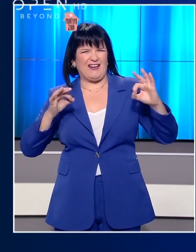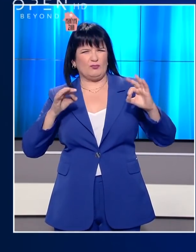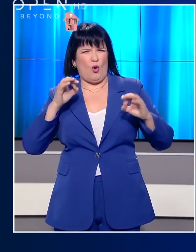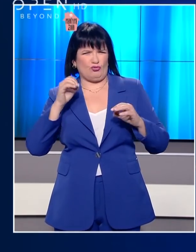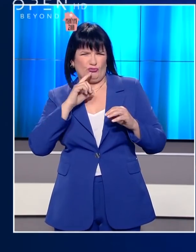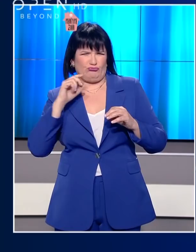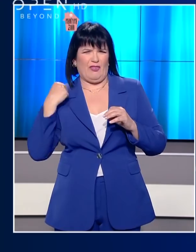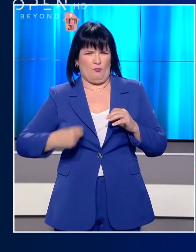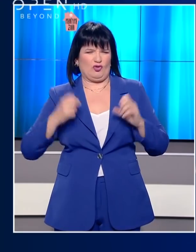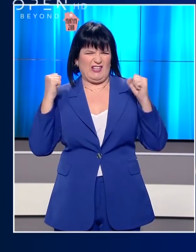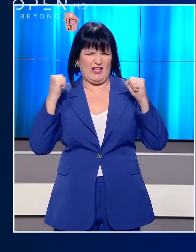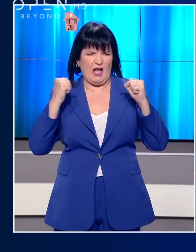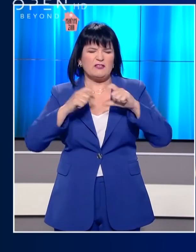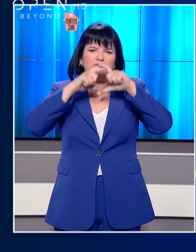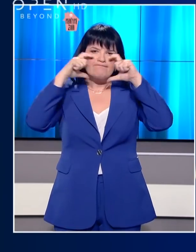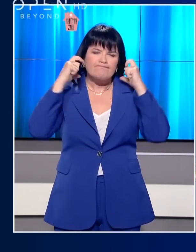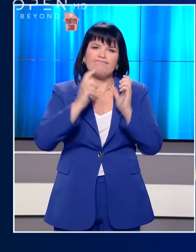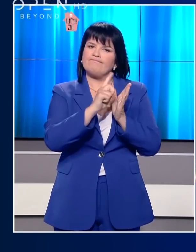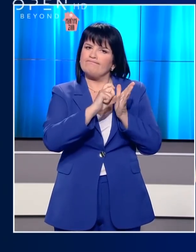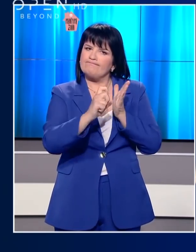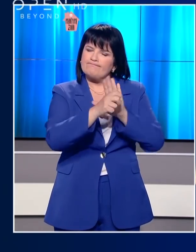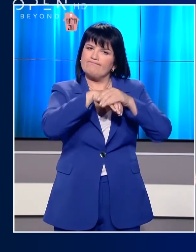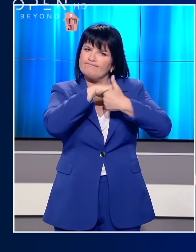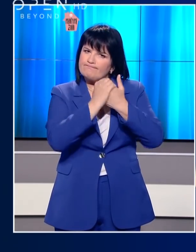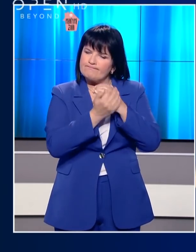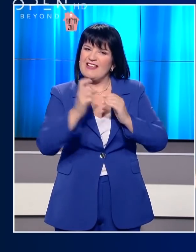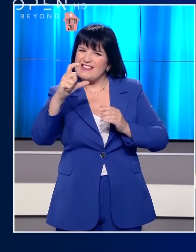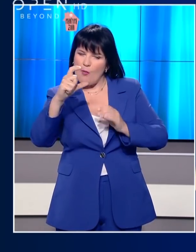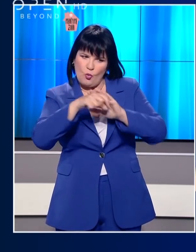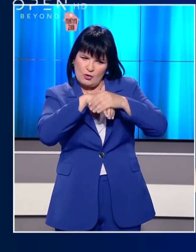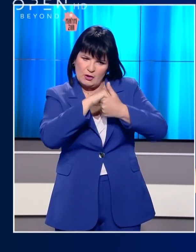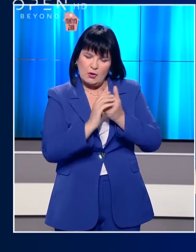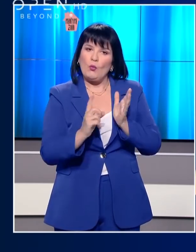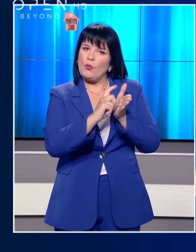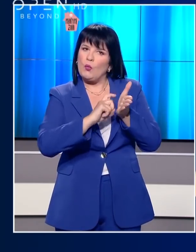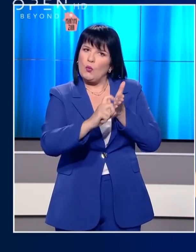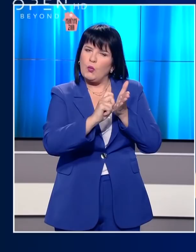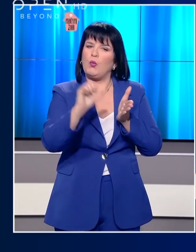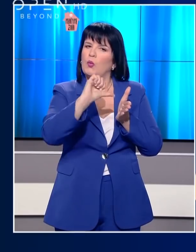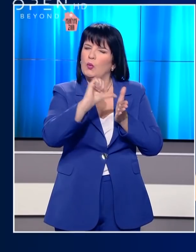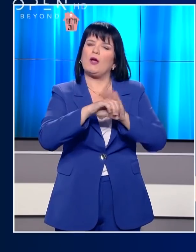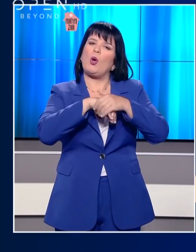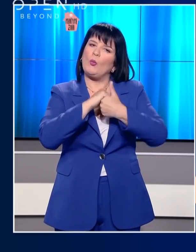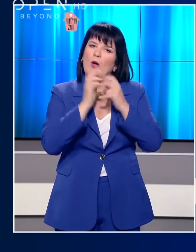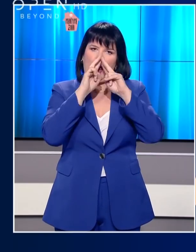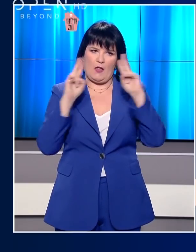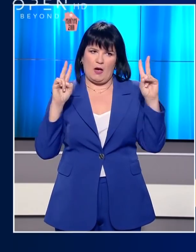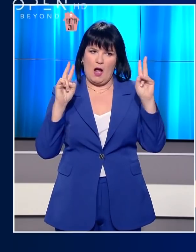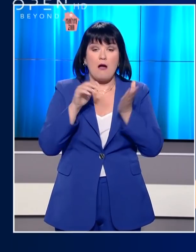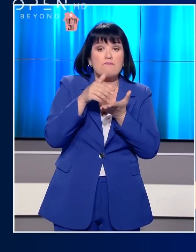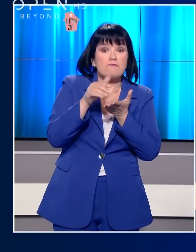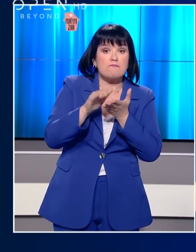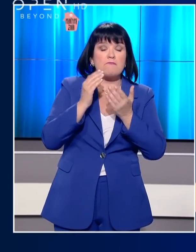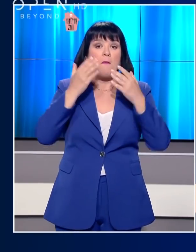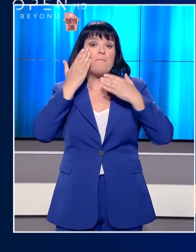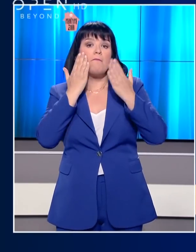το στόμα και πριν τη χρήση της συνίσταται το πλήσιμο των χεριών με σαπούνι και νερό ή ο καθαρισμός τους με αλκοολούχο αντισηπτικό. Αποφεύγουμε να